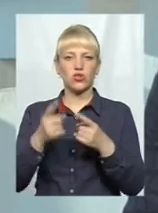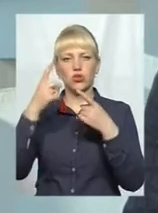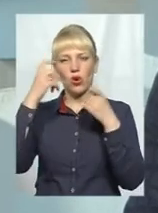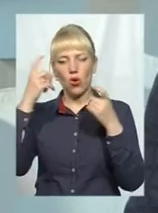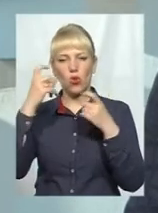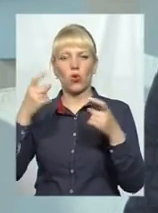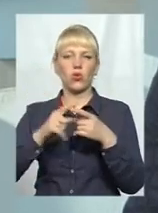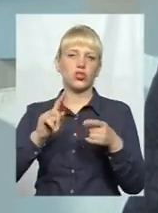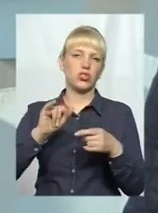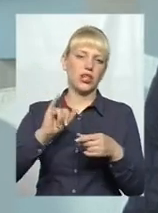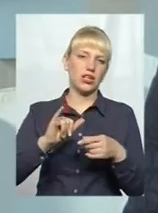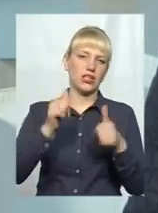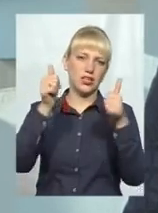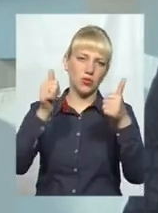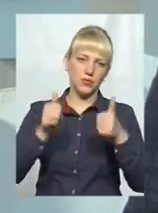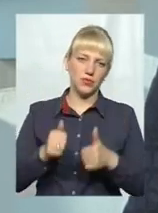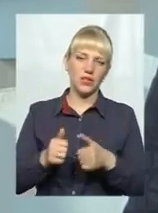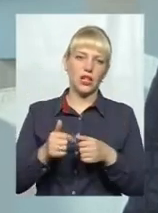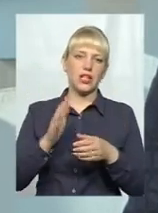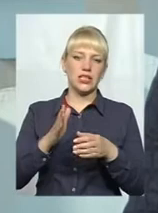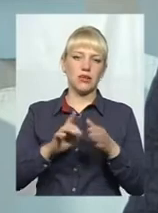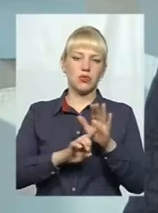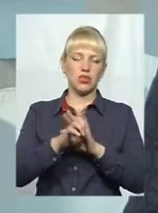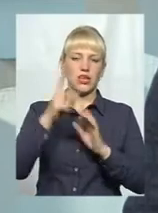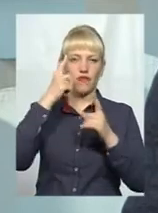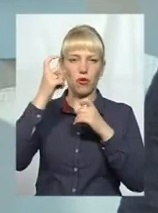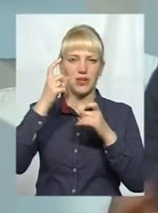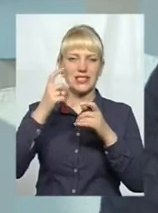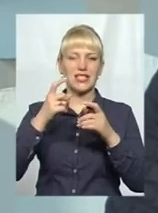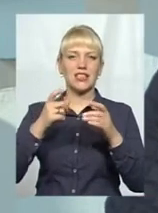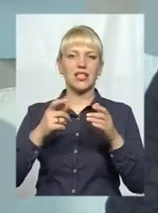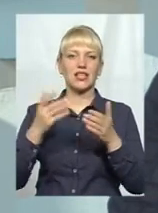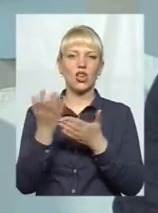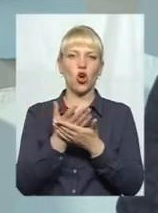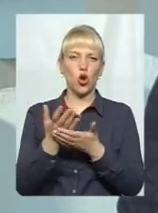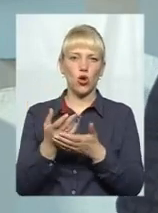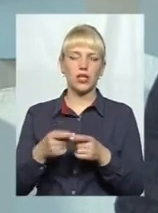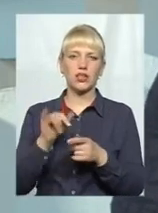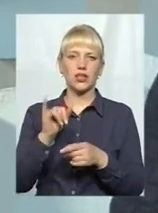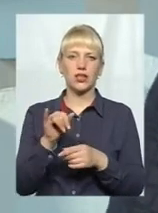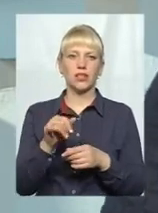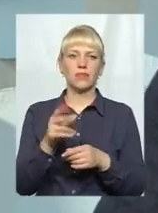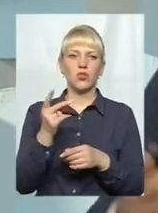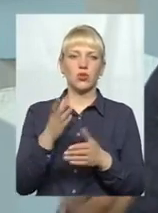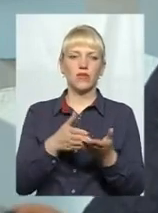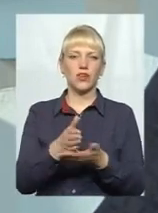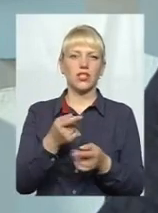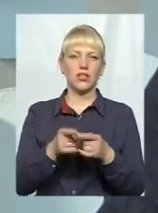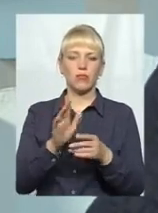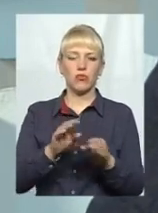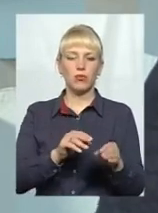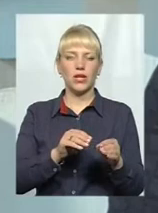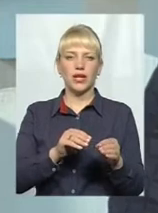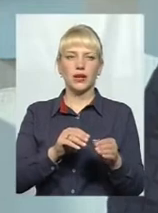Запустимо ще, знову таки, відкрию секрет, ролик інформаційний. Тому що другим етапом цього публічної консультації буде виставимо